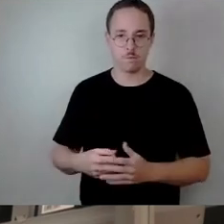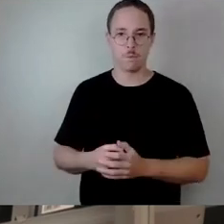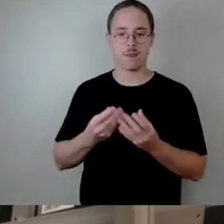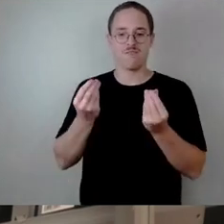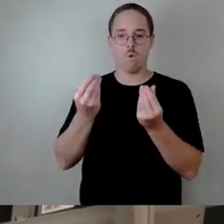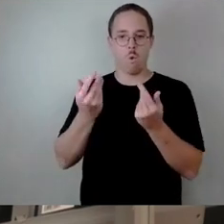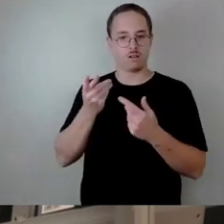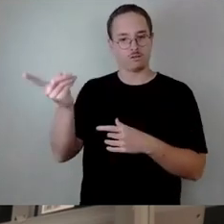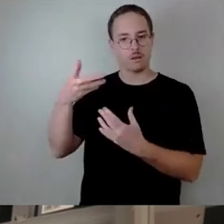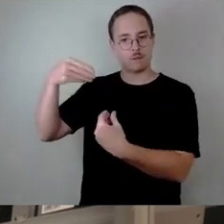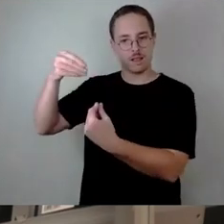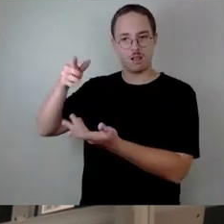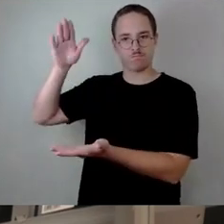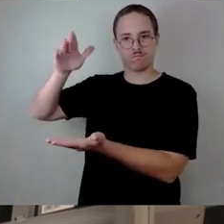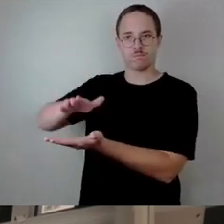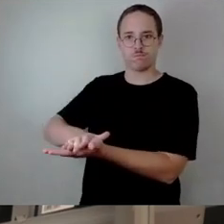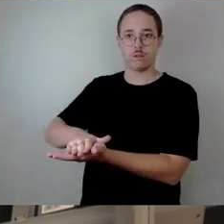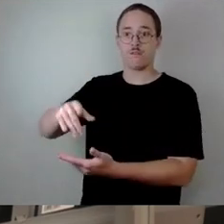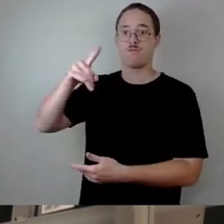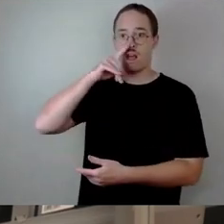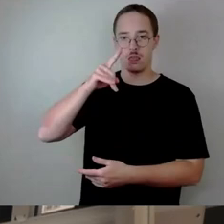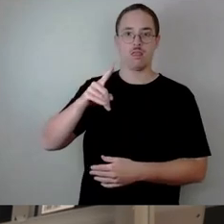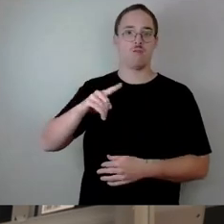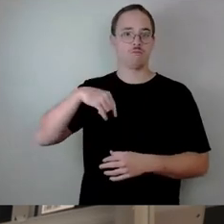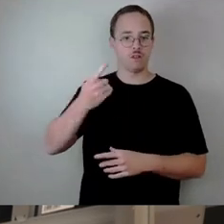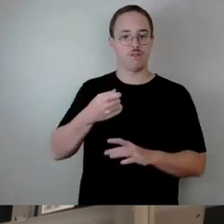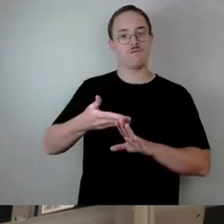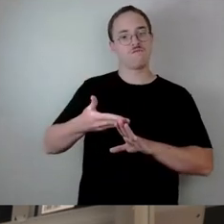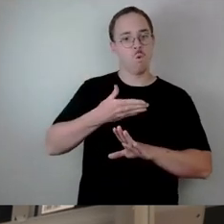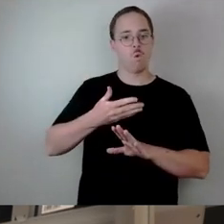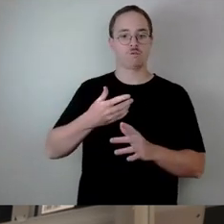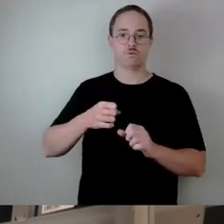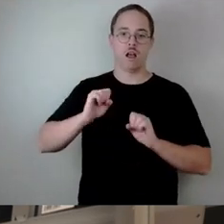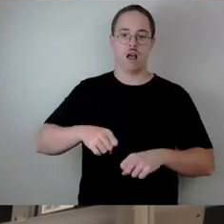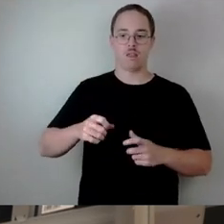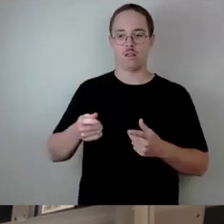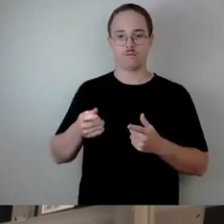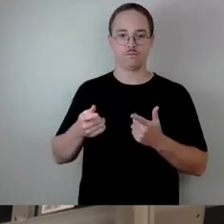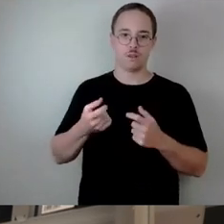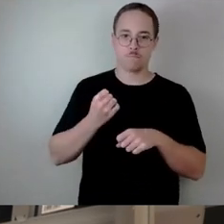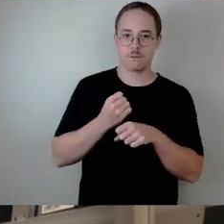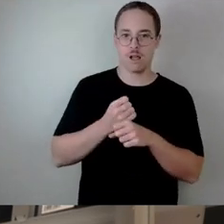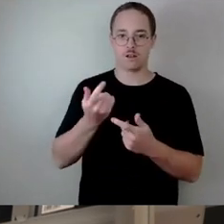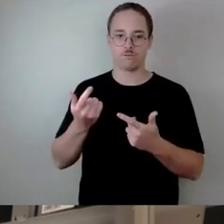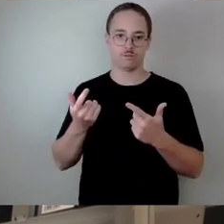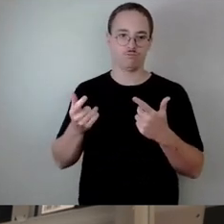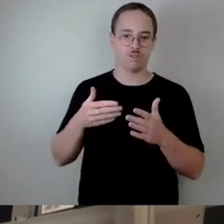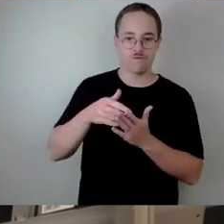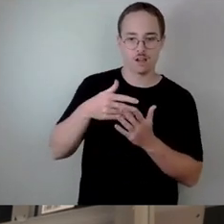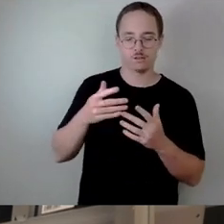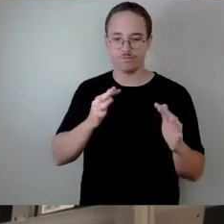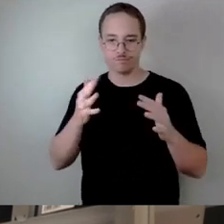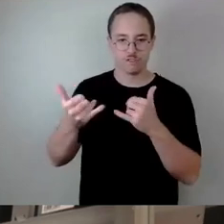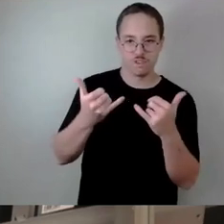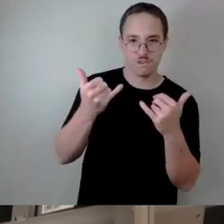die Mittel alle und man kann frühzeitig reagieren und nicht hier innerhalb von einem Monat. Von daher erwarte ich einfach, dass die Kommunikation in Zukunft